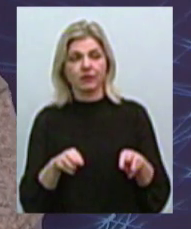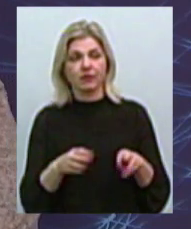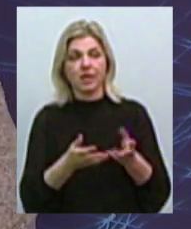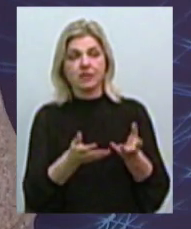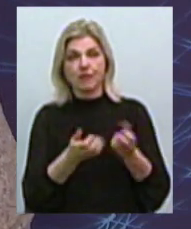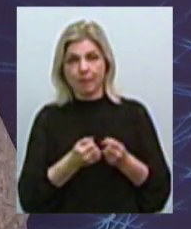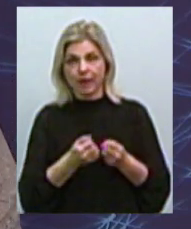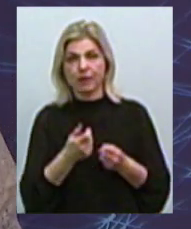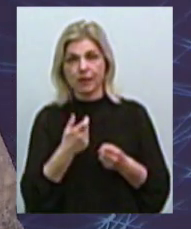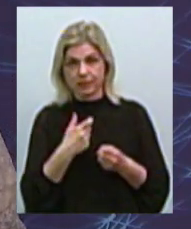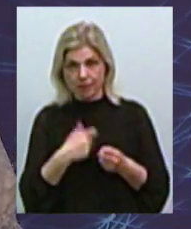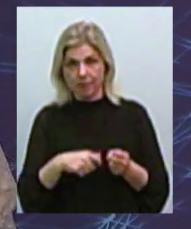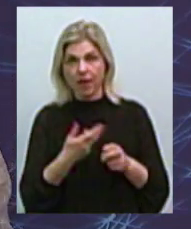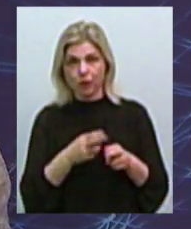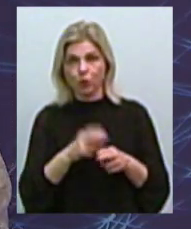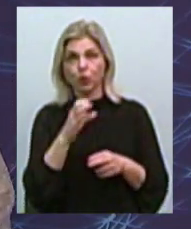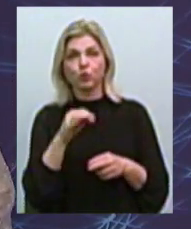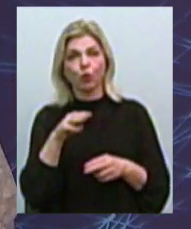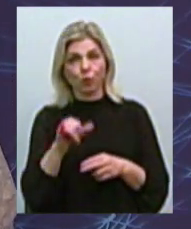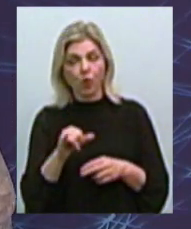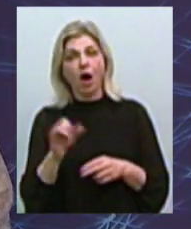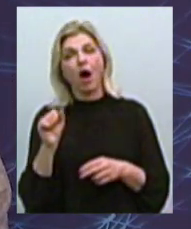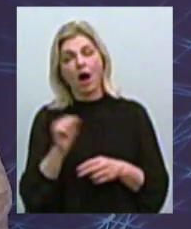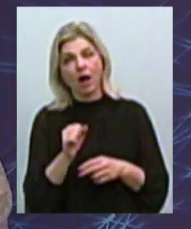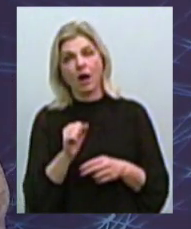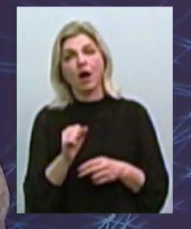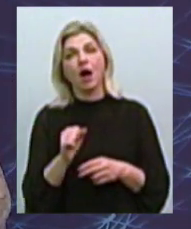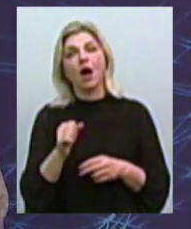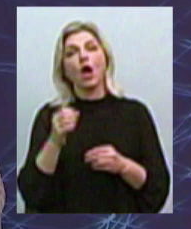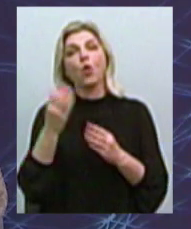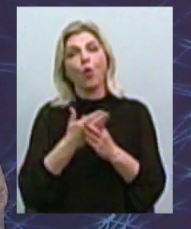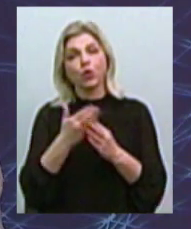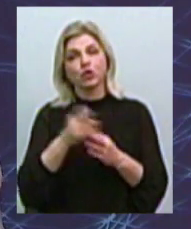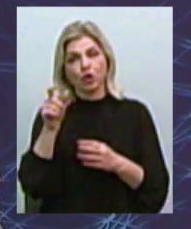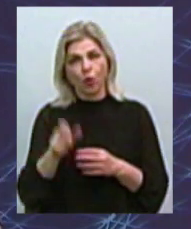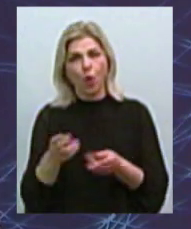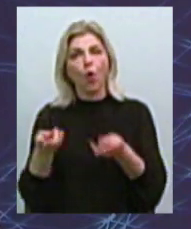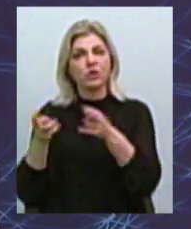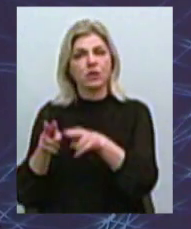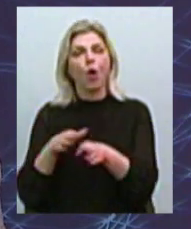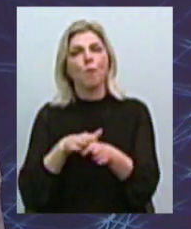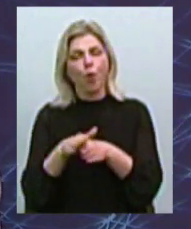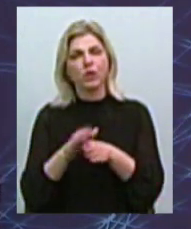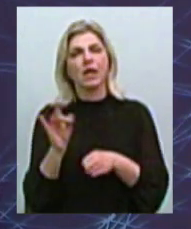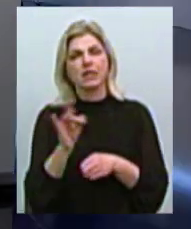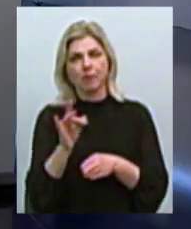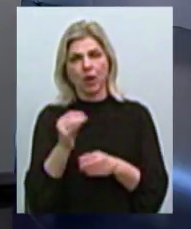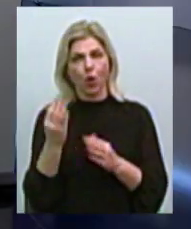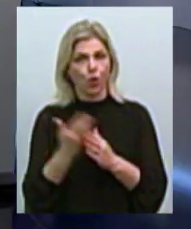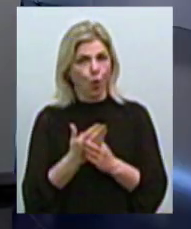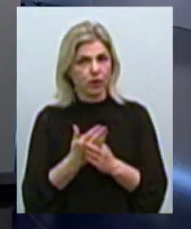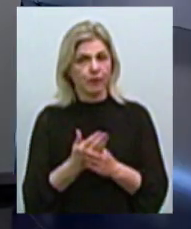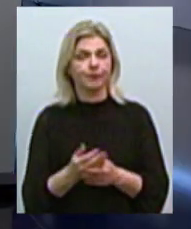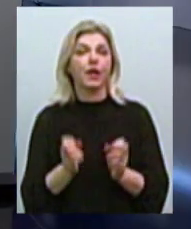цю суму, а льготчику остається полний розмір начисленої льготу. Наскільки я знаю,